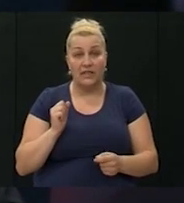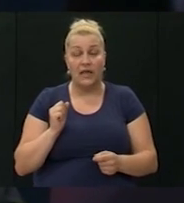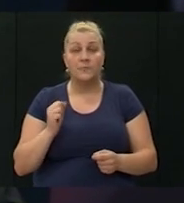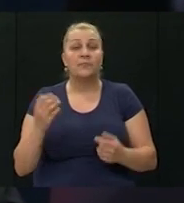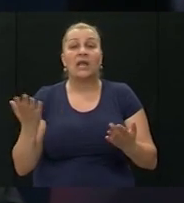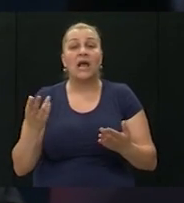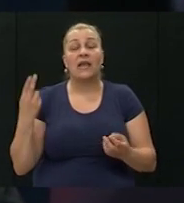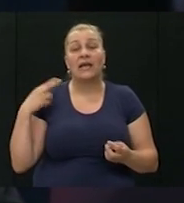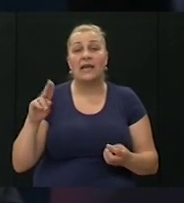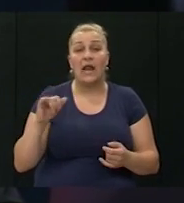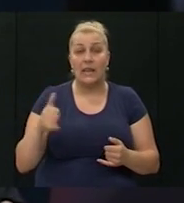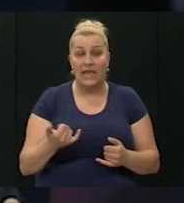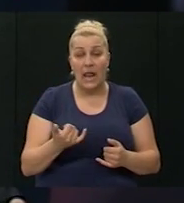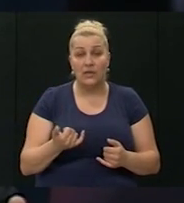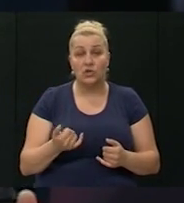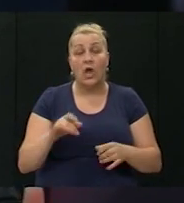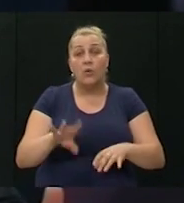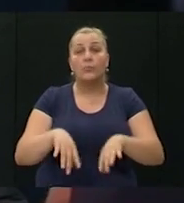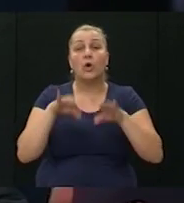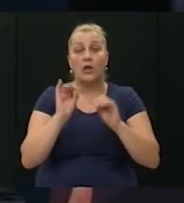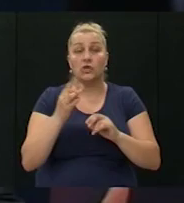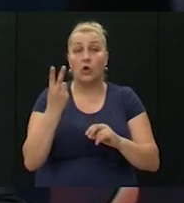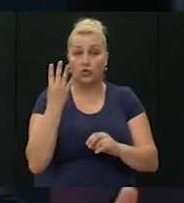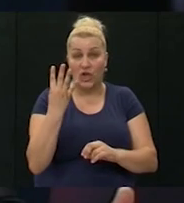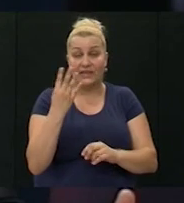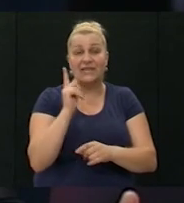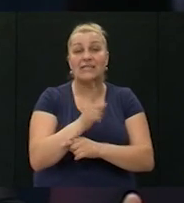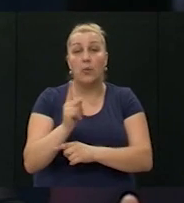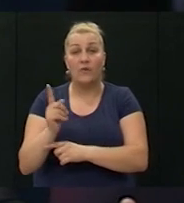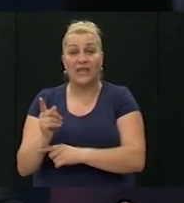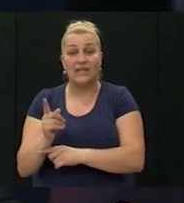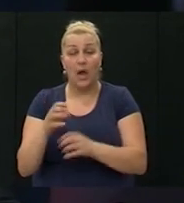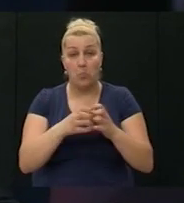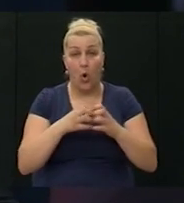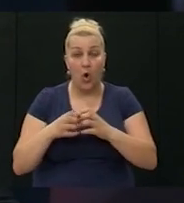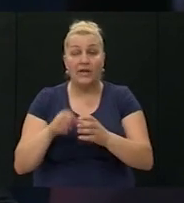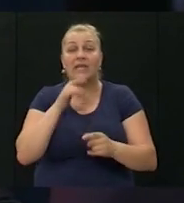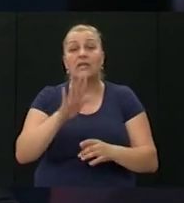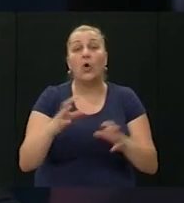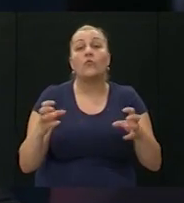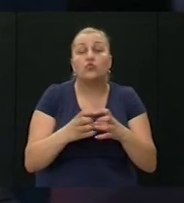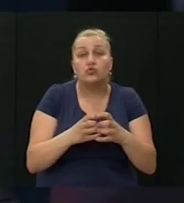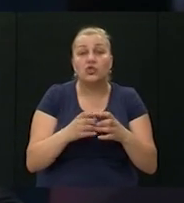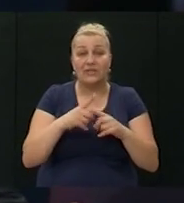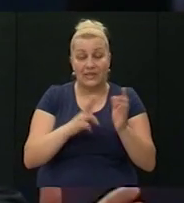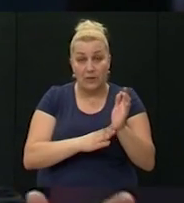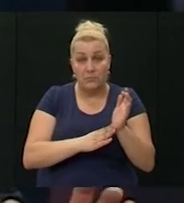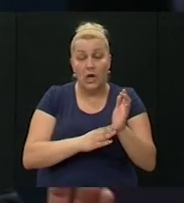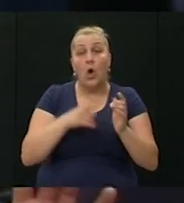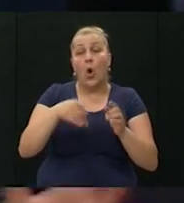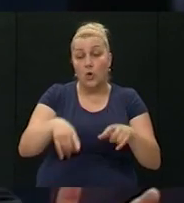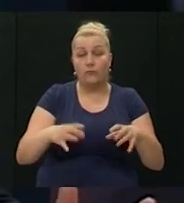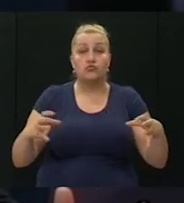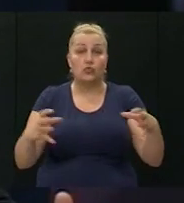kad je general Jelić pronašao četiri zapovjednika bojni, i njihov uži tim, on je tu